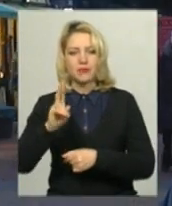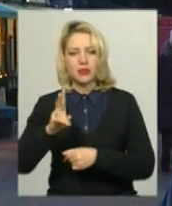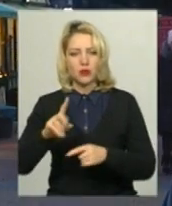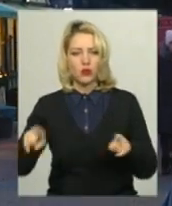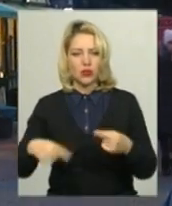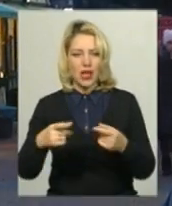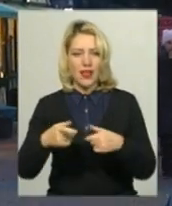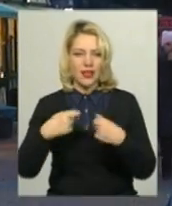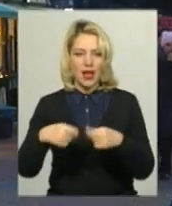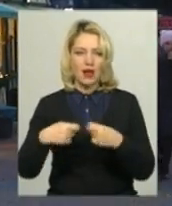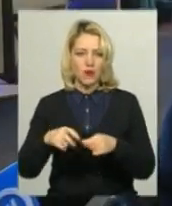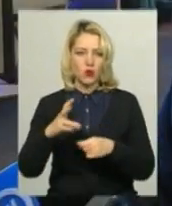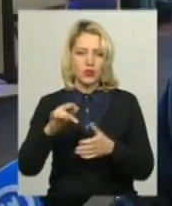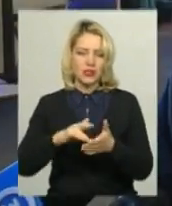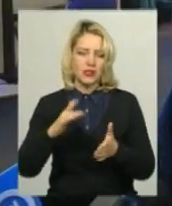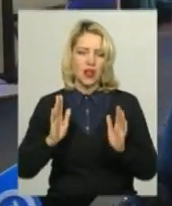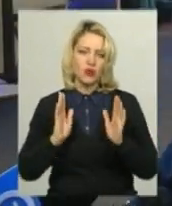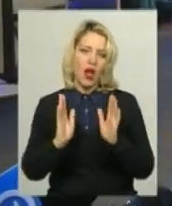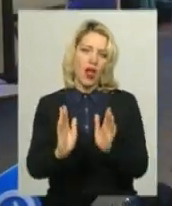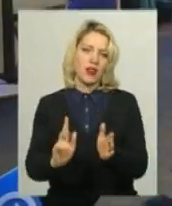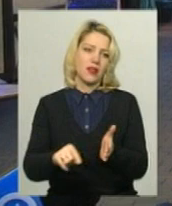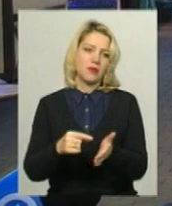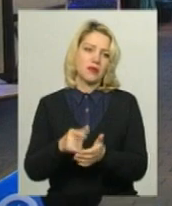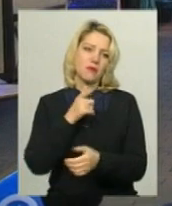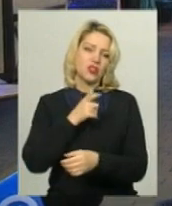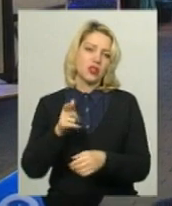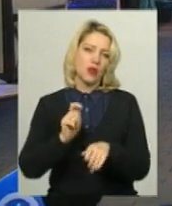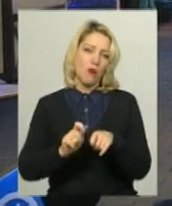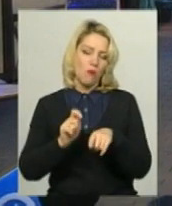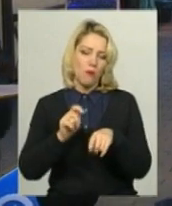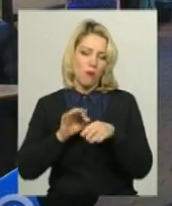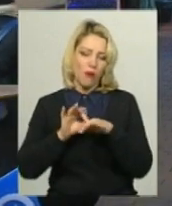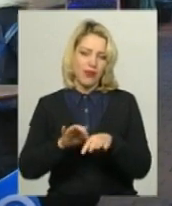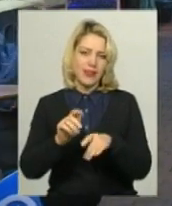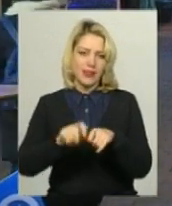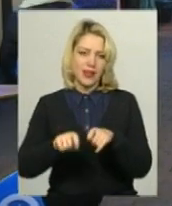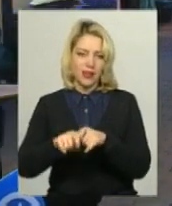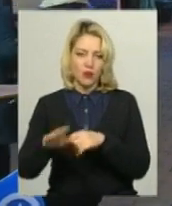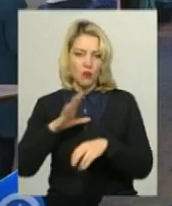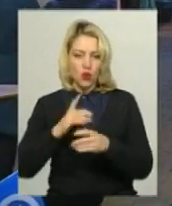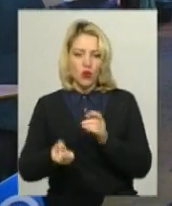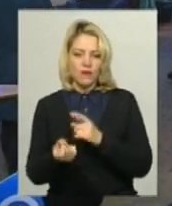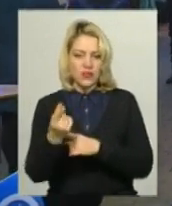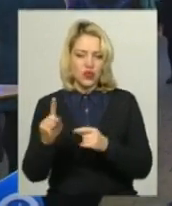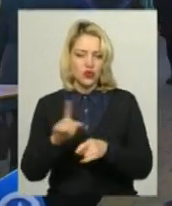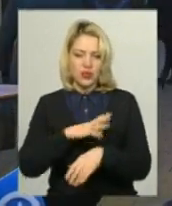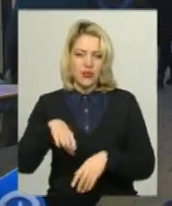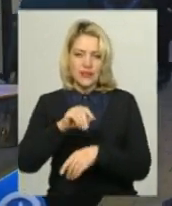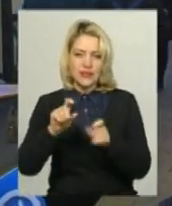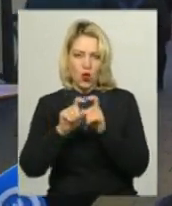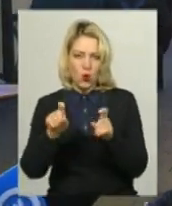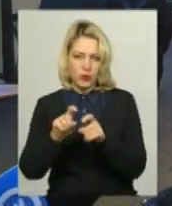на центральній алеї міста. Під час проведення рейду було встановлено, що не всі об'єкти забезпечені